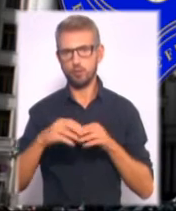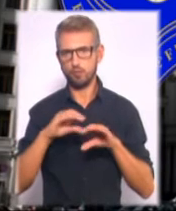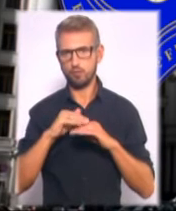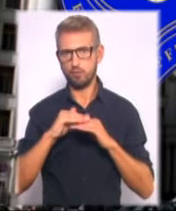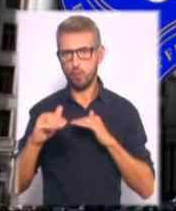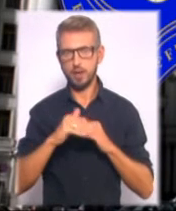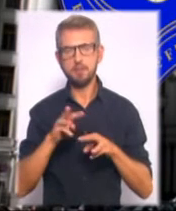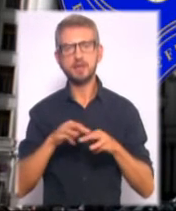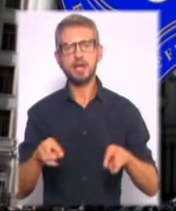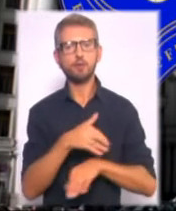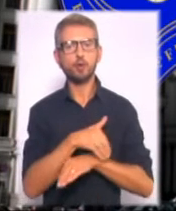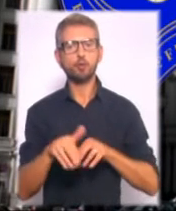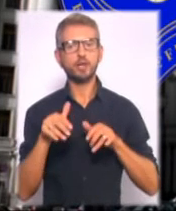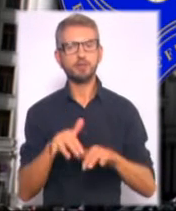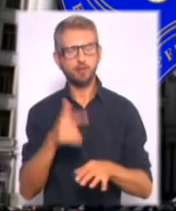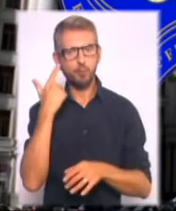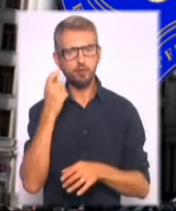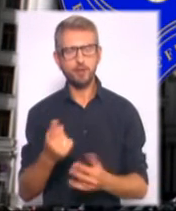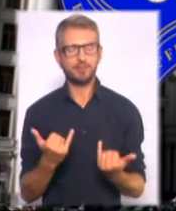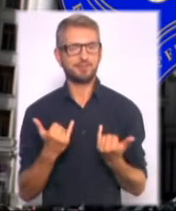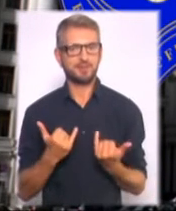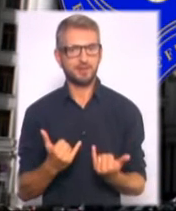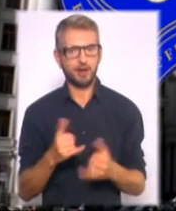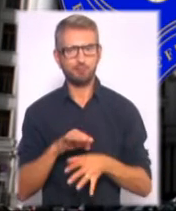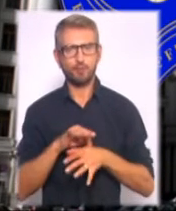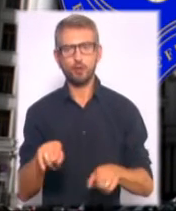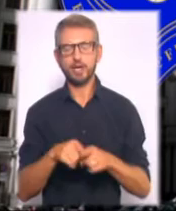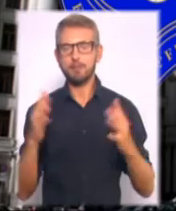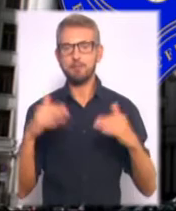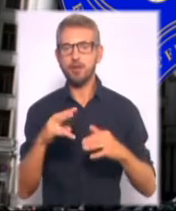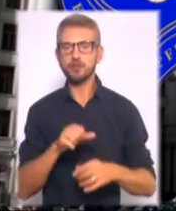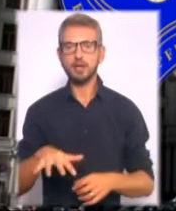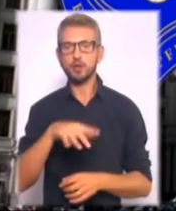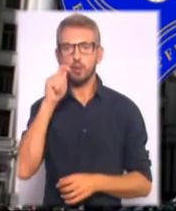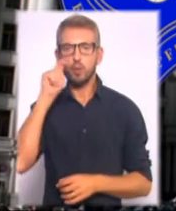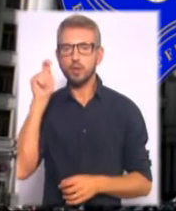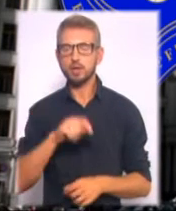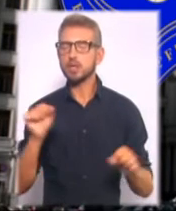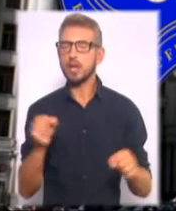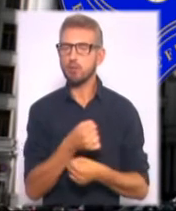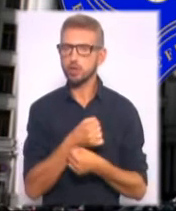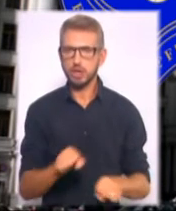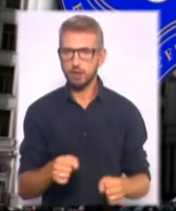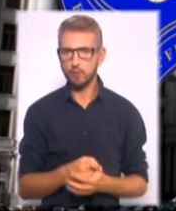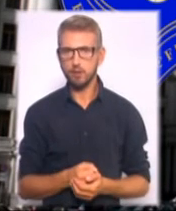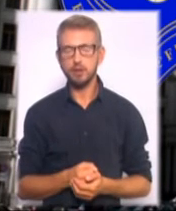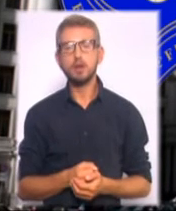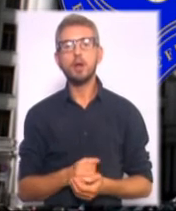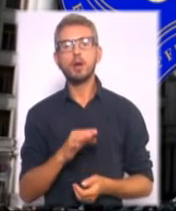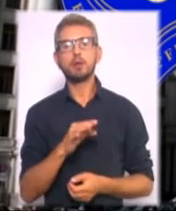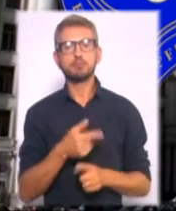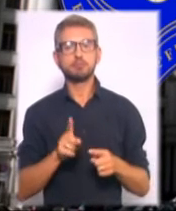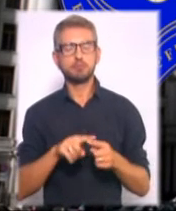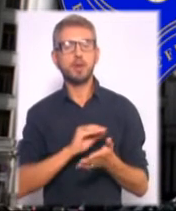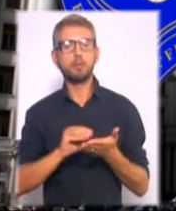закордонних справ повідомляє, що на поточному етапі проводити такі матчі на території України неможливо, інформує офіційний сайт